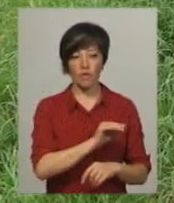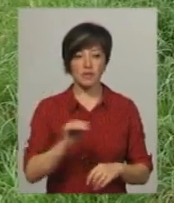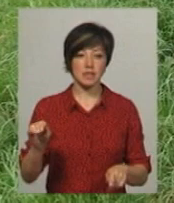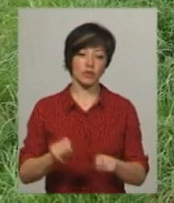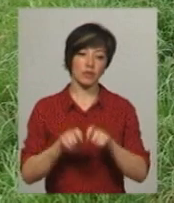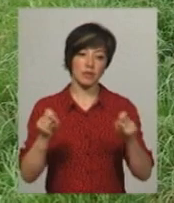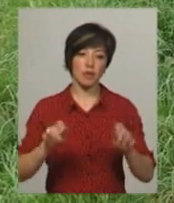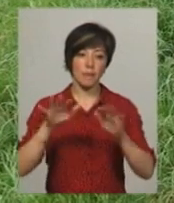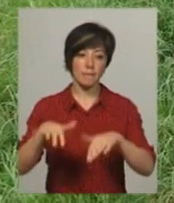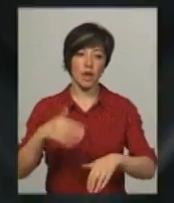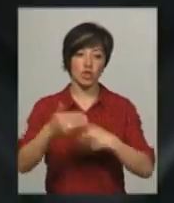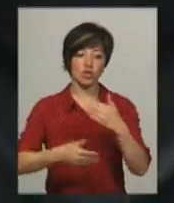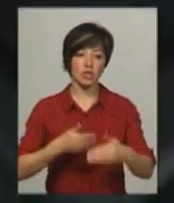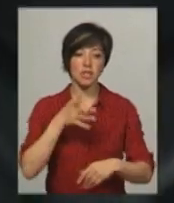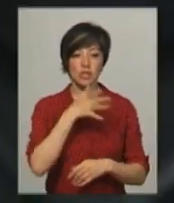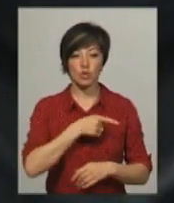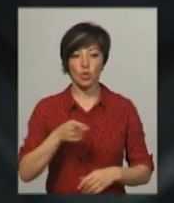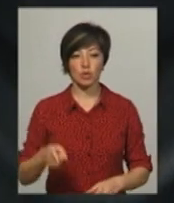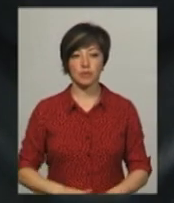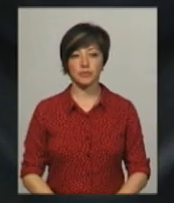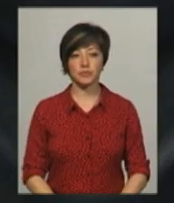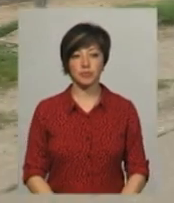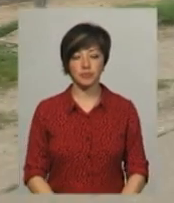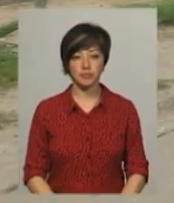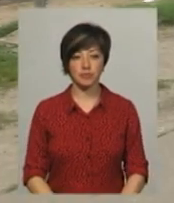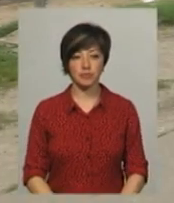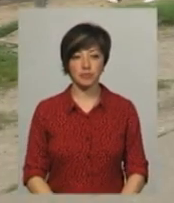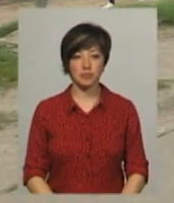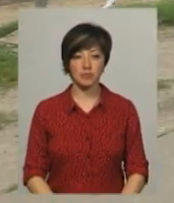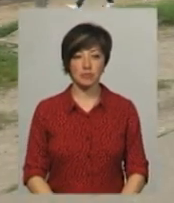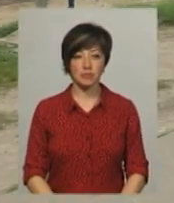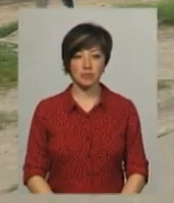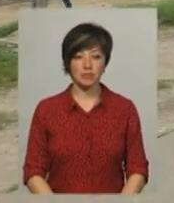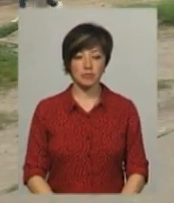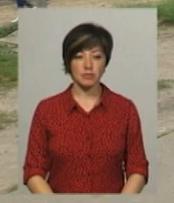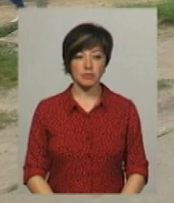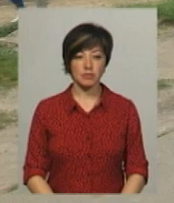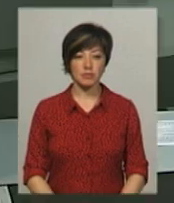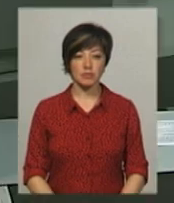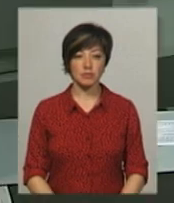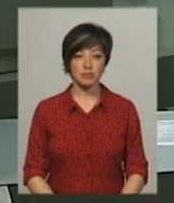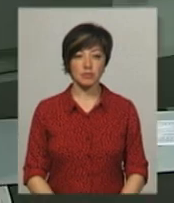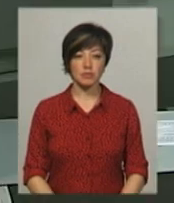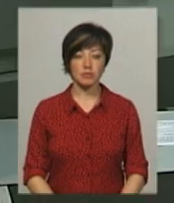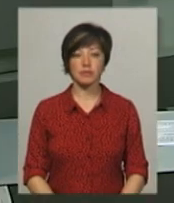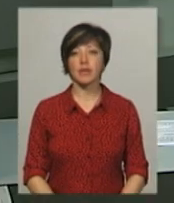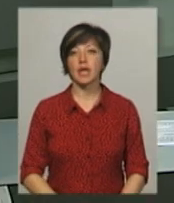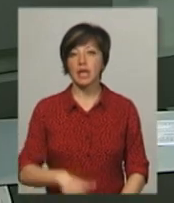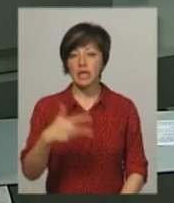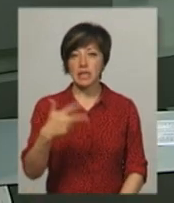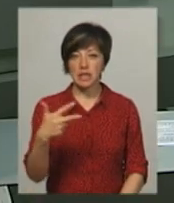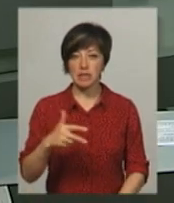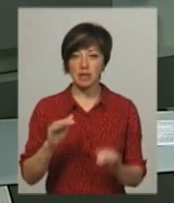відкривається пляжний сезон. Андрій Гумений, Олександр Горшевський, Віктор Кривий. Новини Поділяцентр. 30